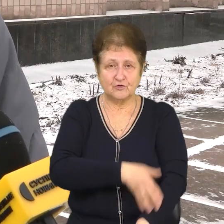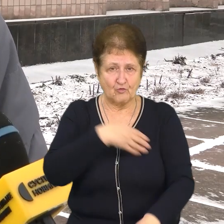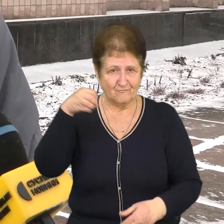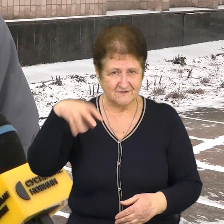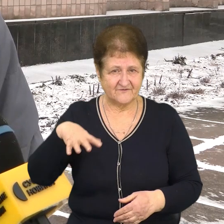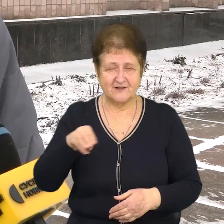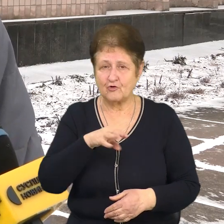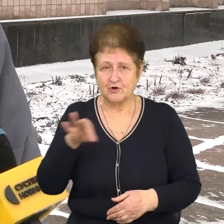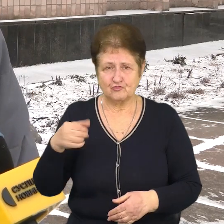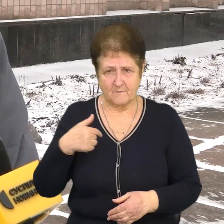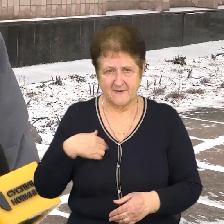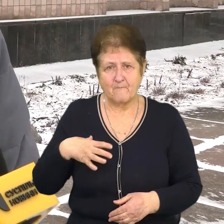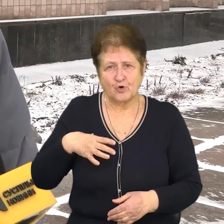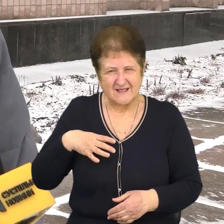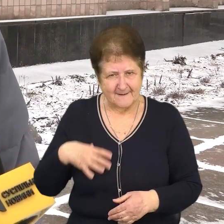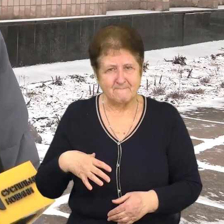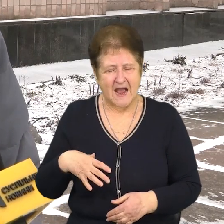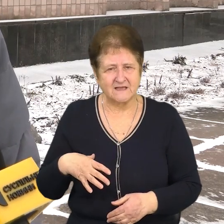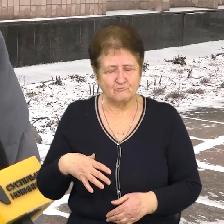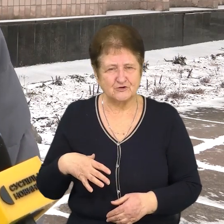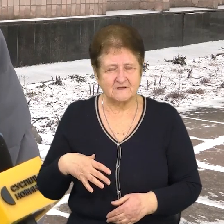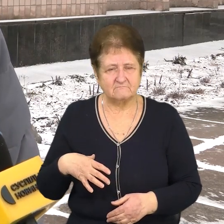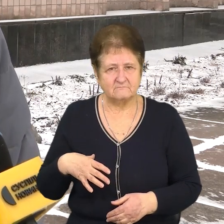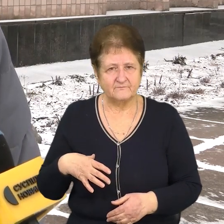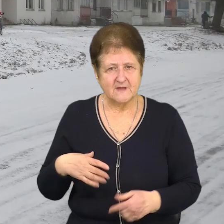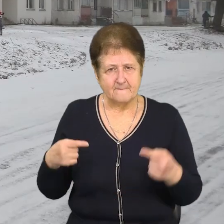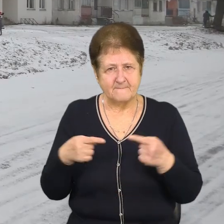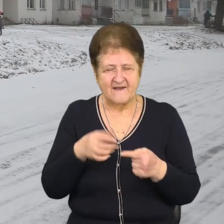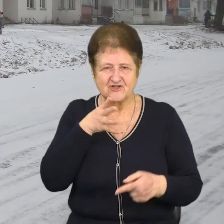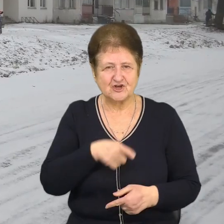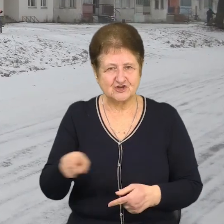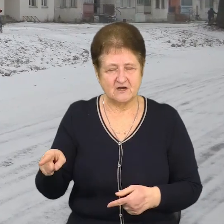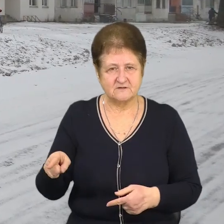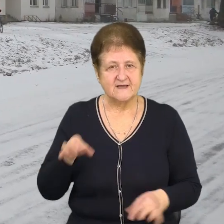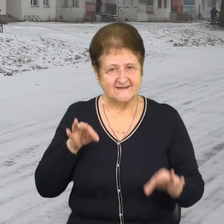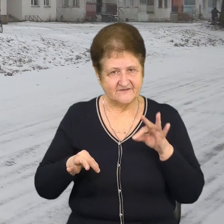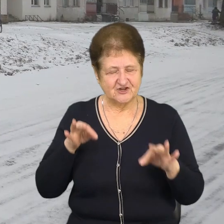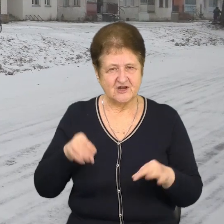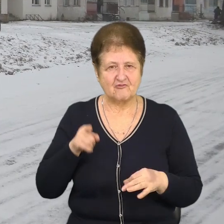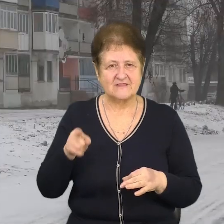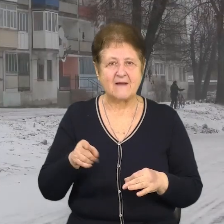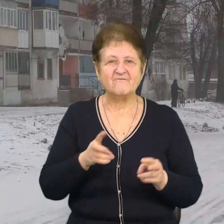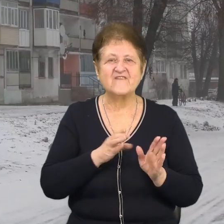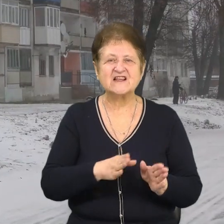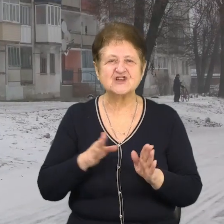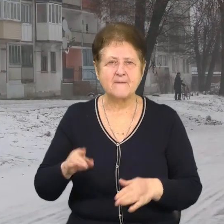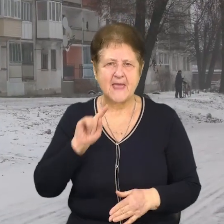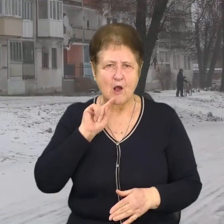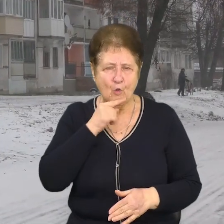то ми протримаємось певний час. Звичайно, в режимі економії,